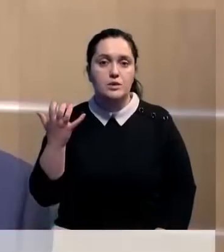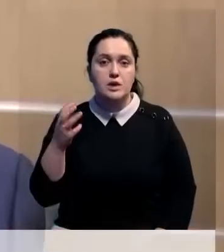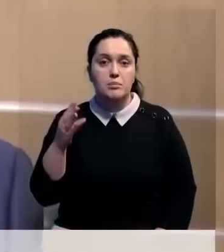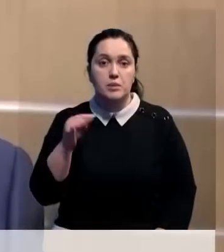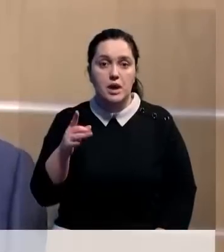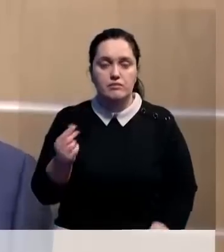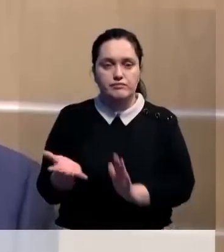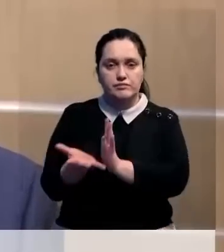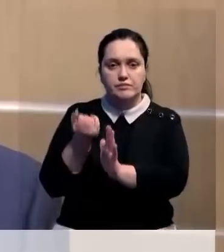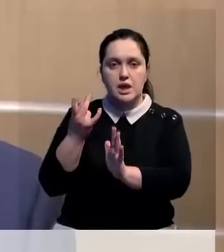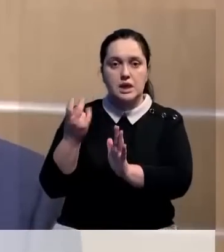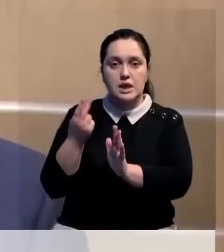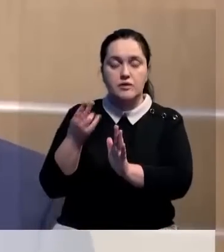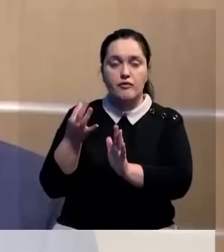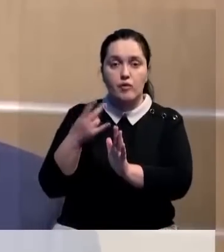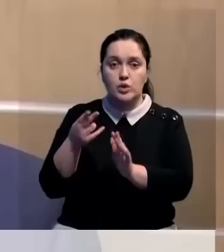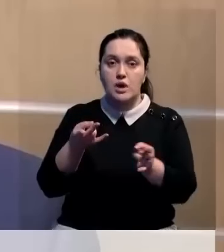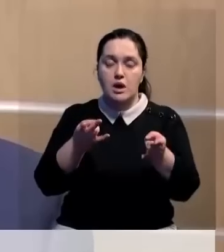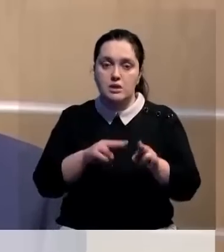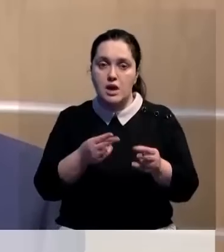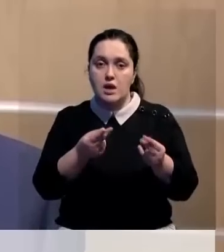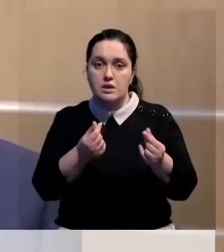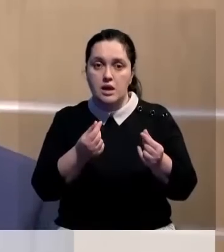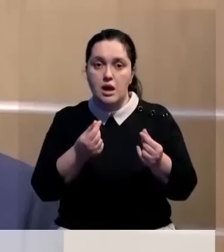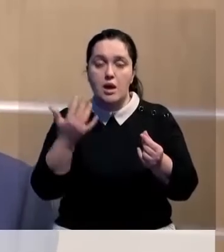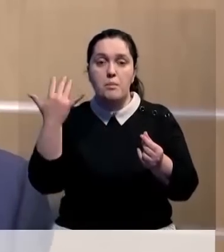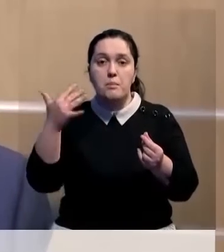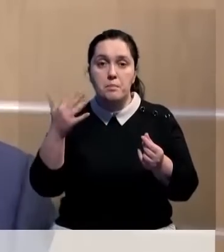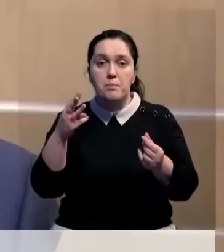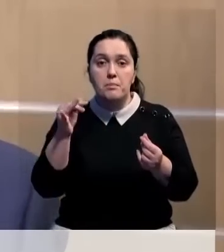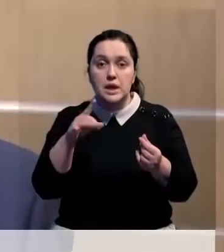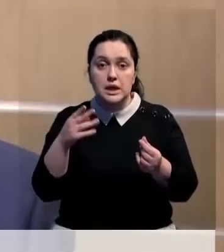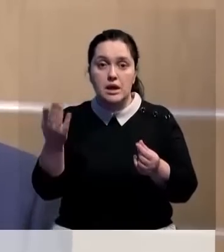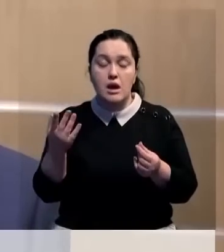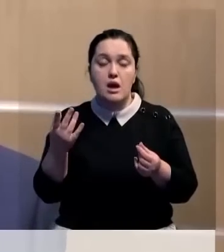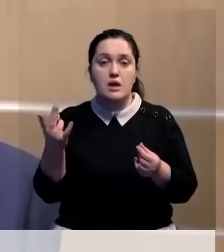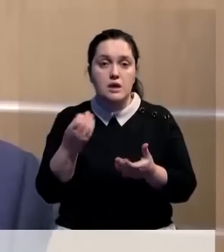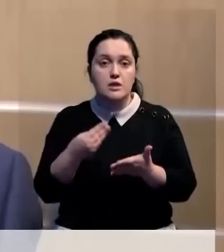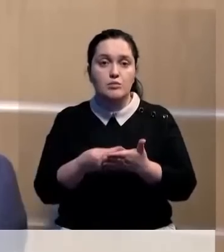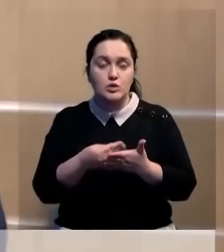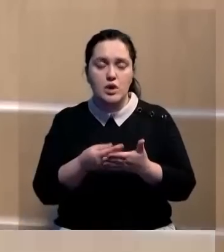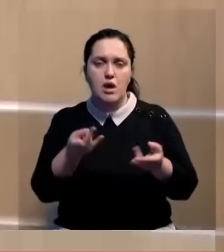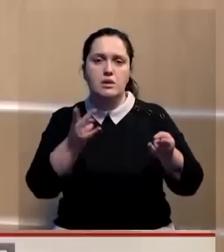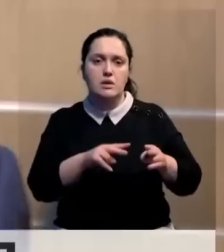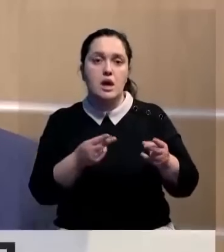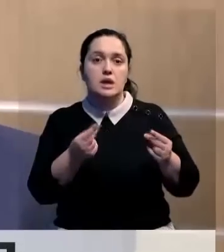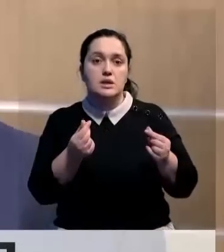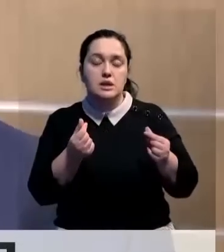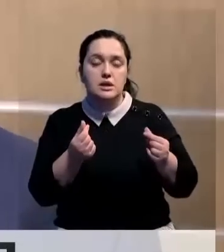республиканского бюджета, а остальные